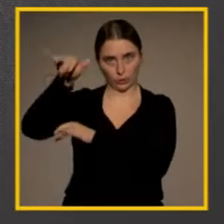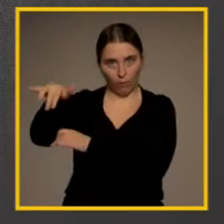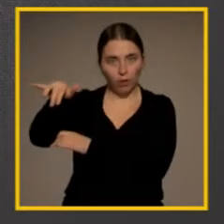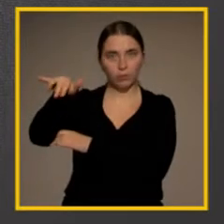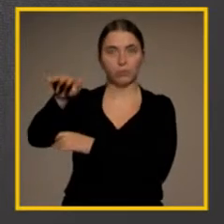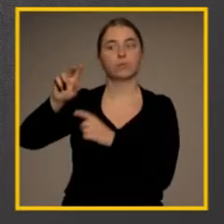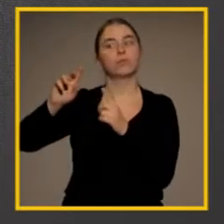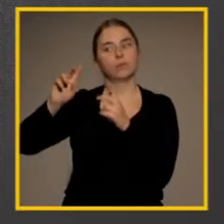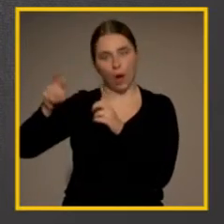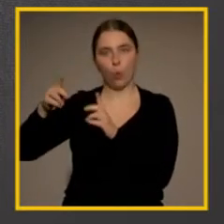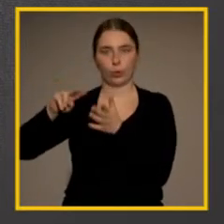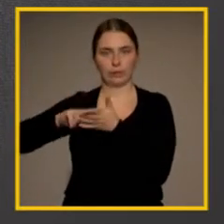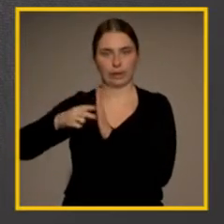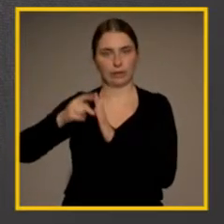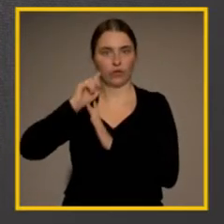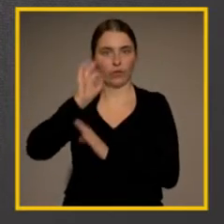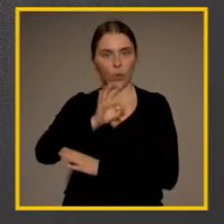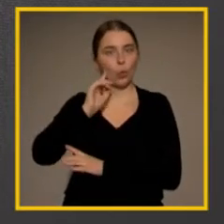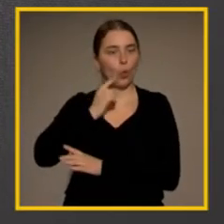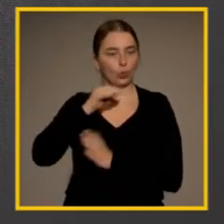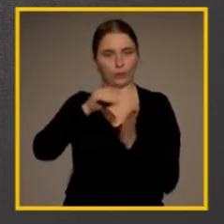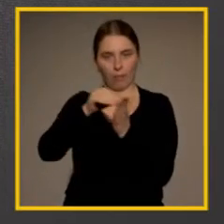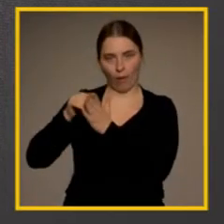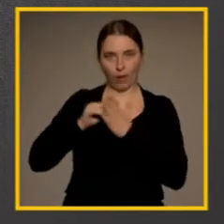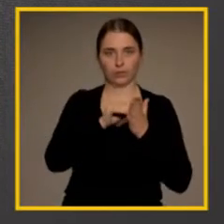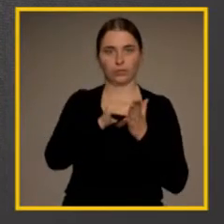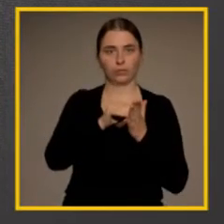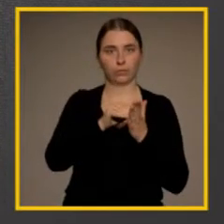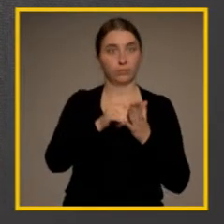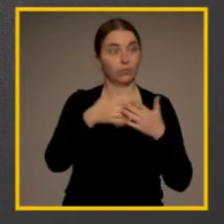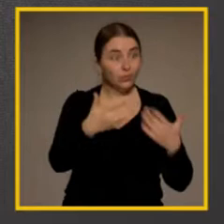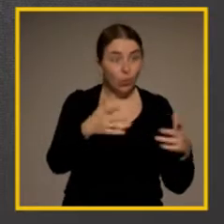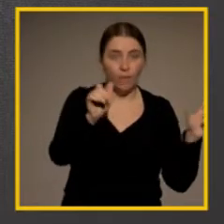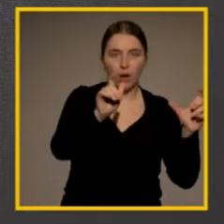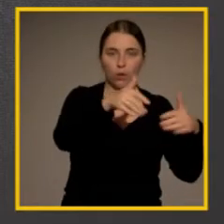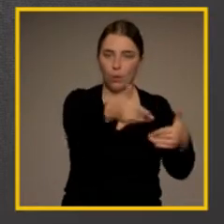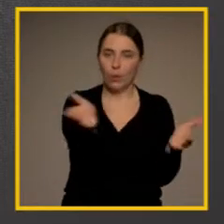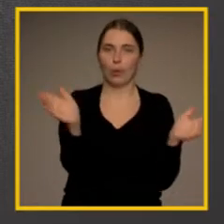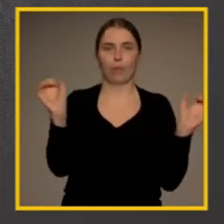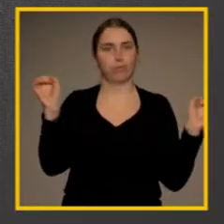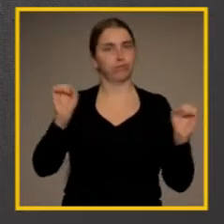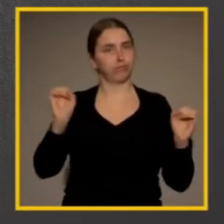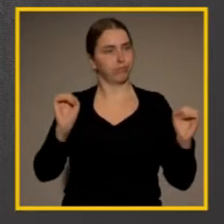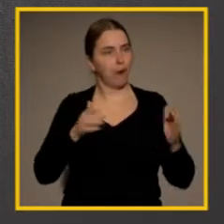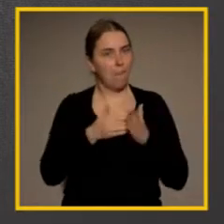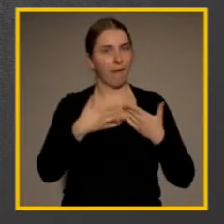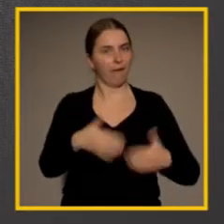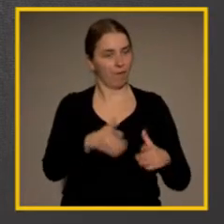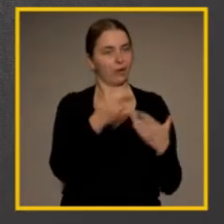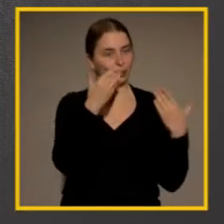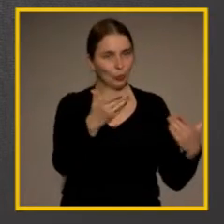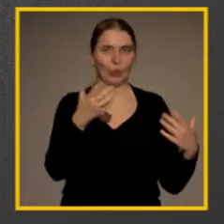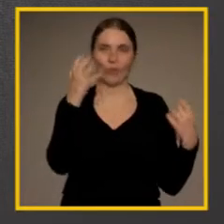sowie die Technik für Gehörlose. So stellt man sich eine barrierefreie